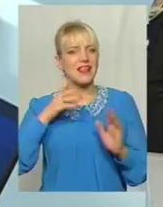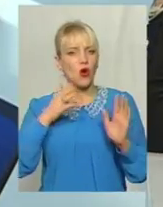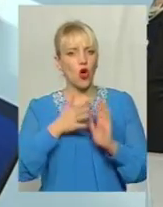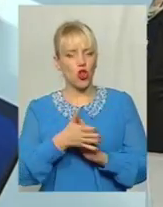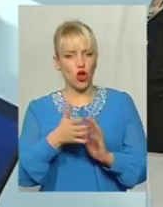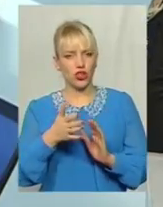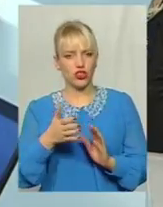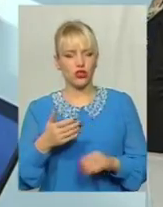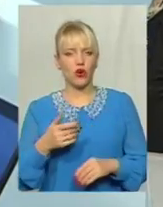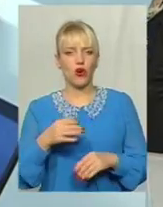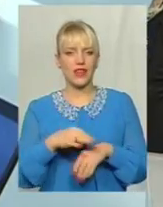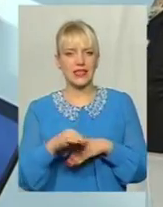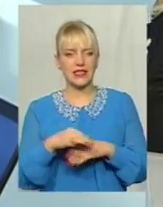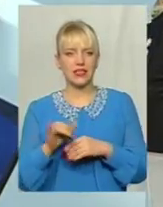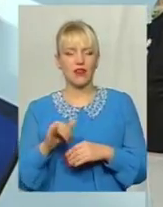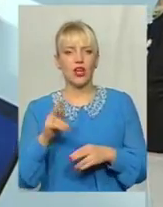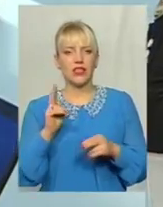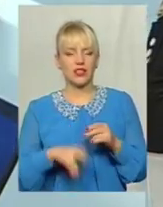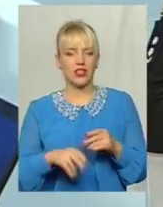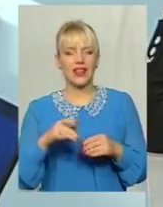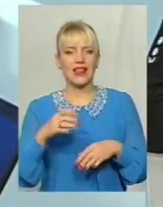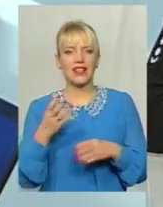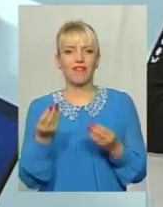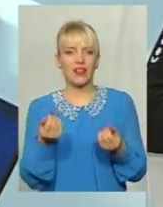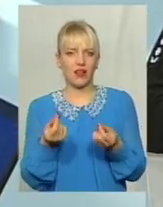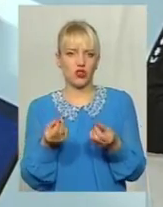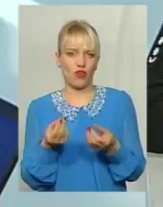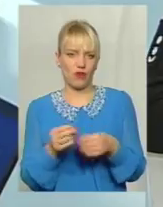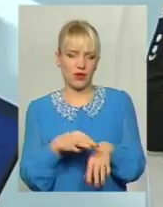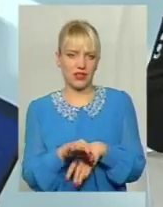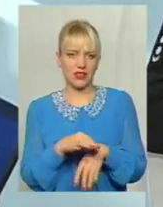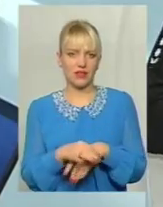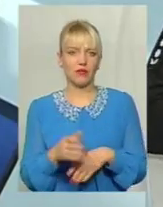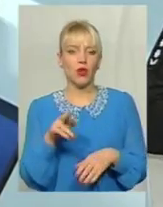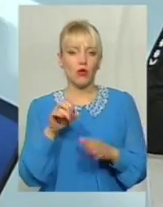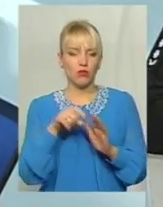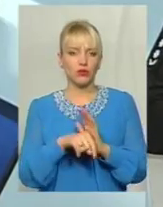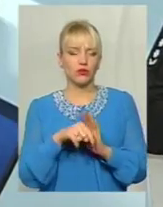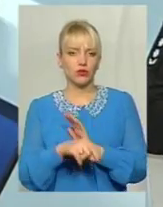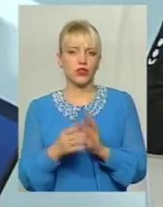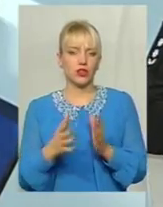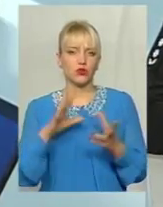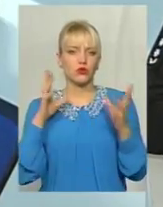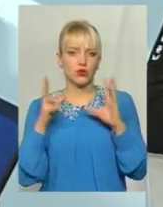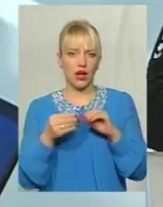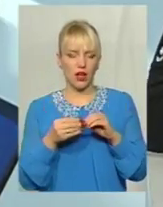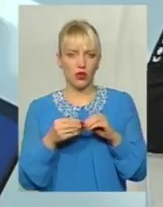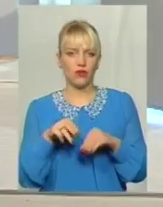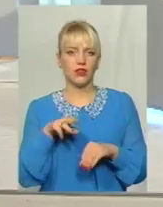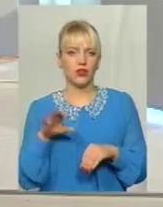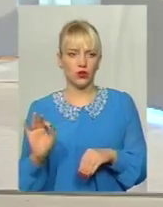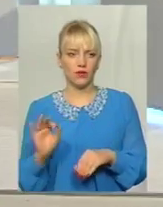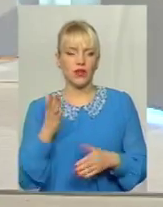закінчуючи фінансовим насильством Тобто, по суті, якщо так узагальнювати, то